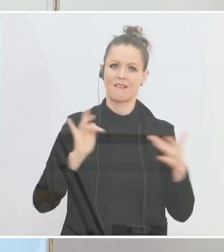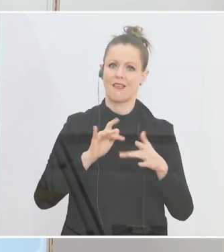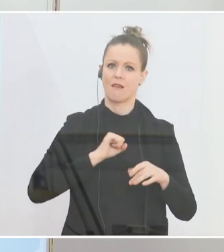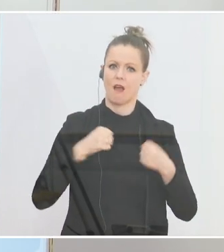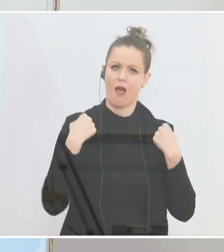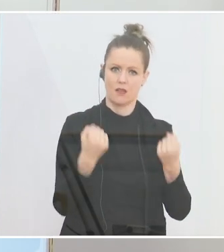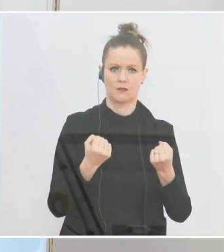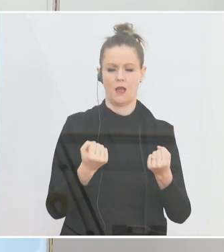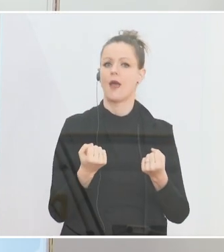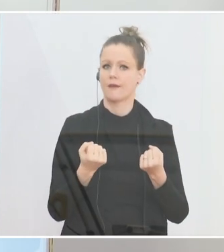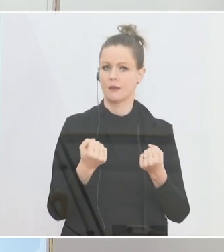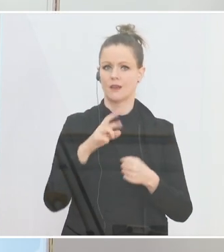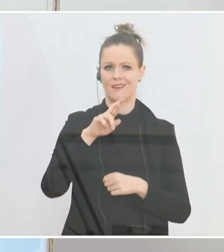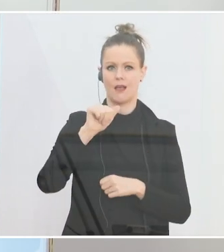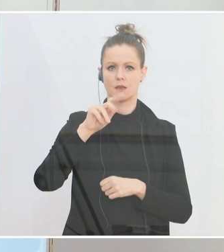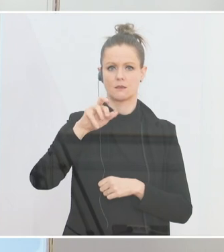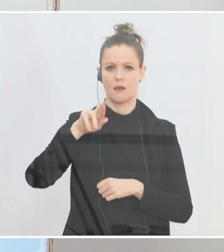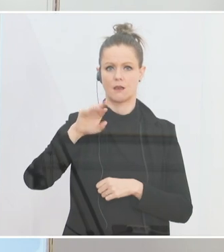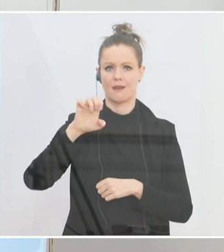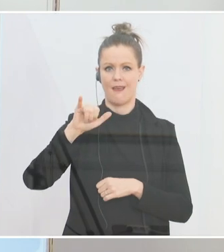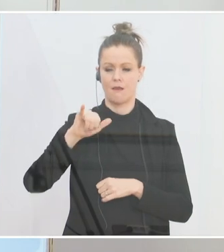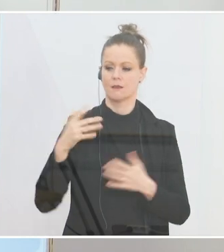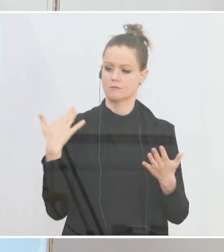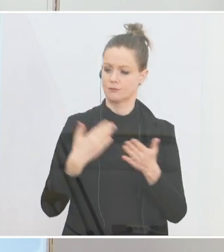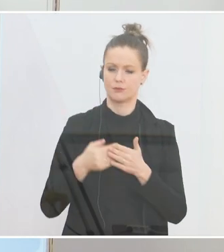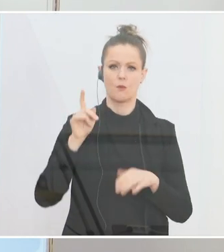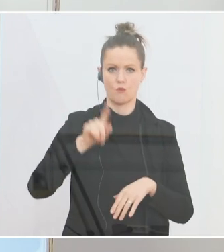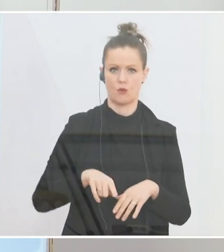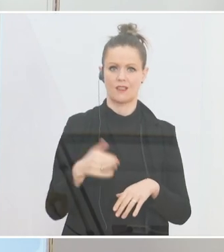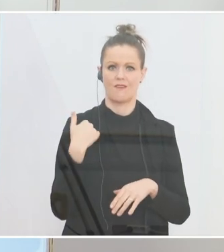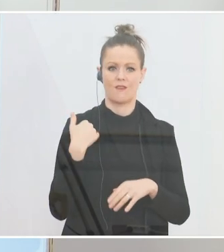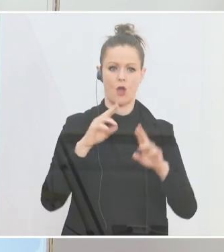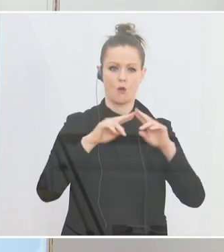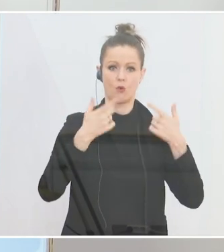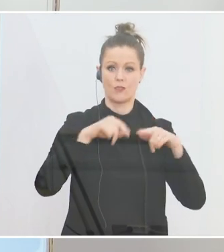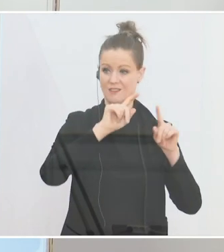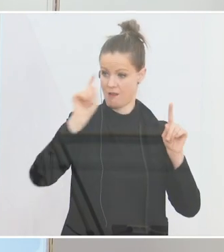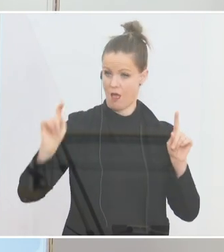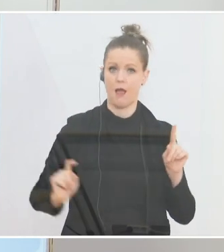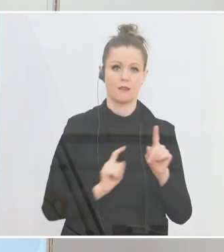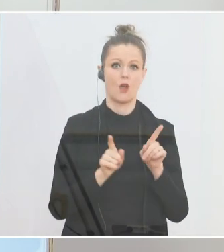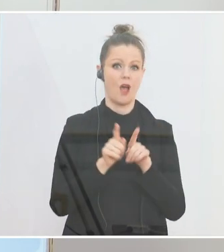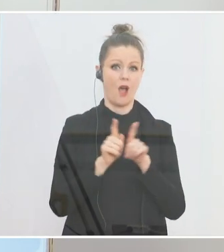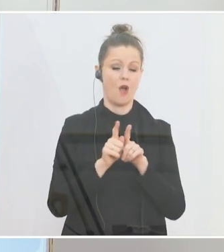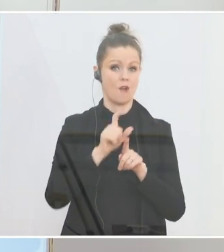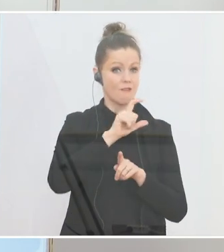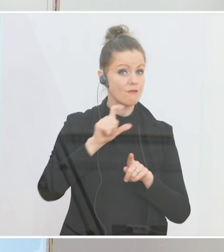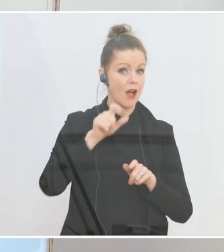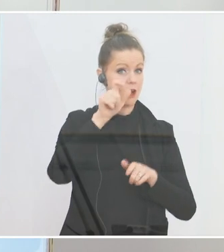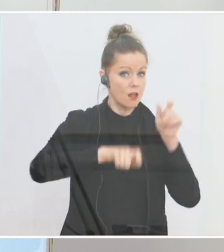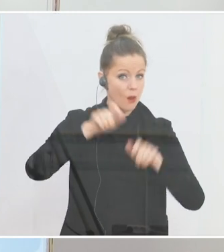Umsetzung bringen werden. Und wir haben in den letzten Monaten gemeinsam mit den Bundesländern, gemeinsam mit Fachleuten,